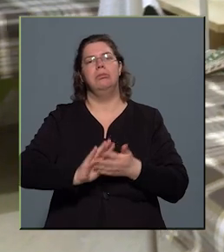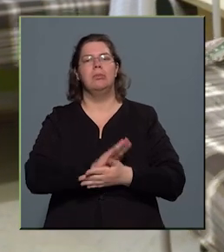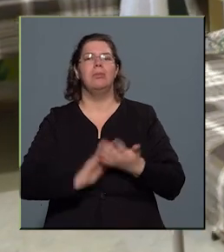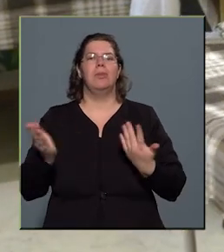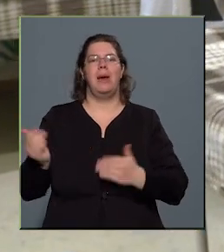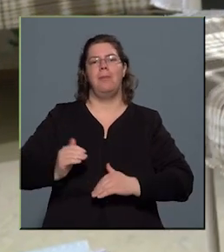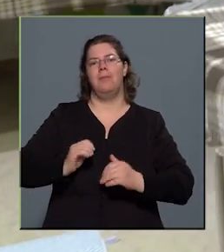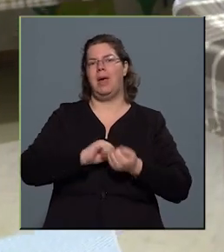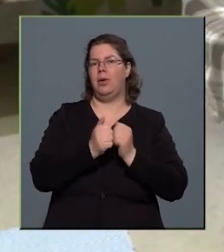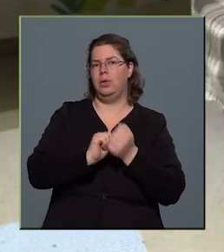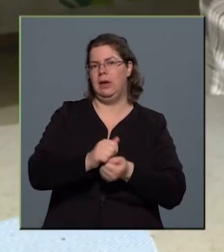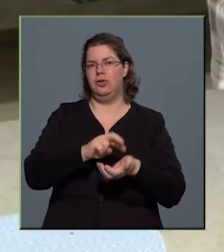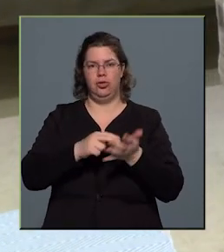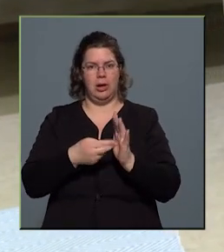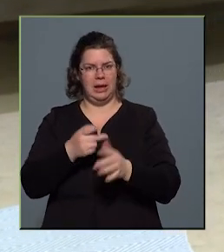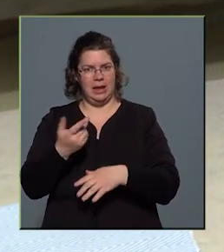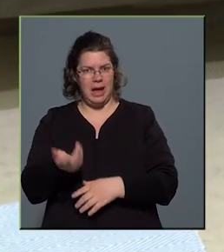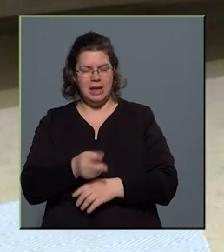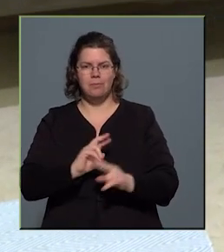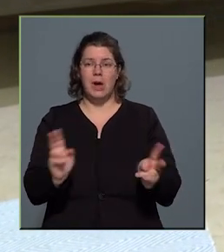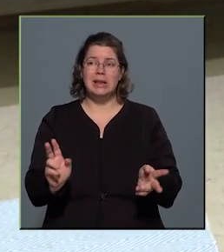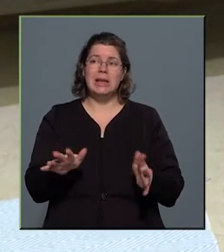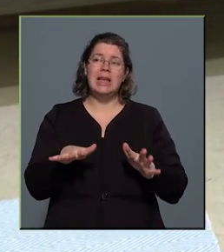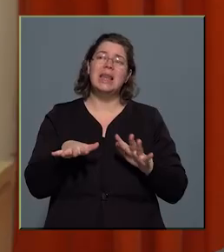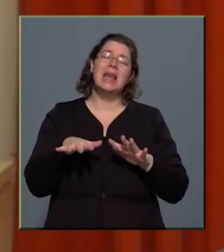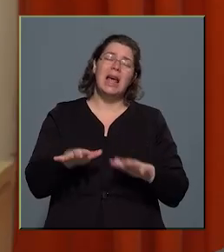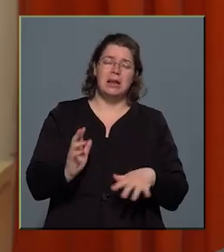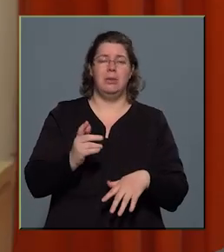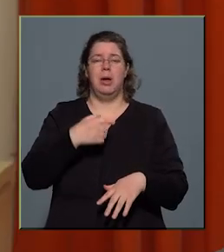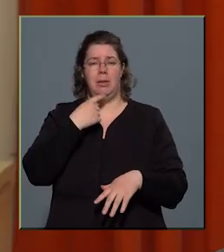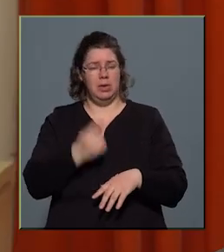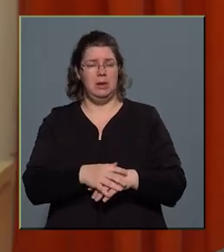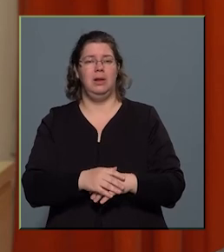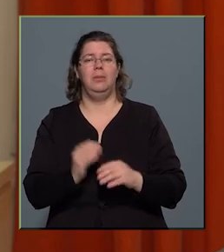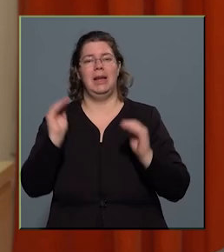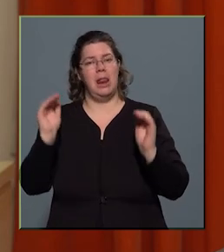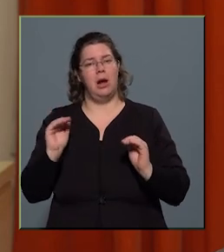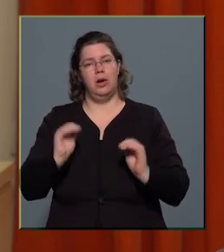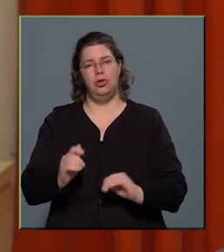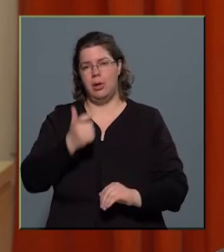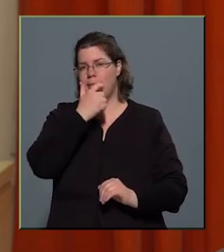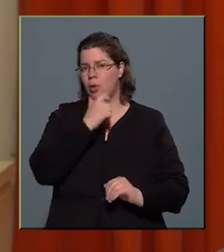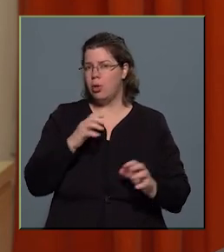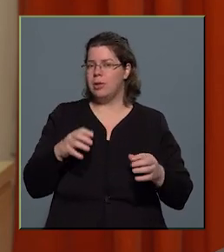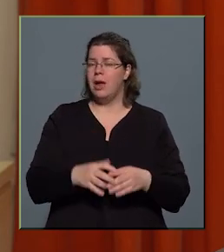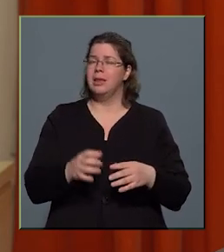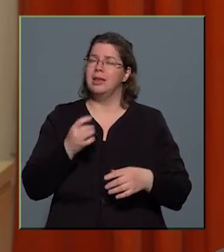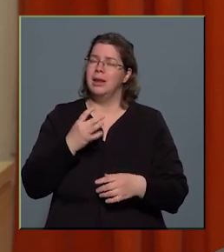megküzdési stratégiái vannak, átlag elmondhat, hogy milyen alacsonyabb korosztály, annál